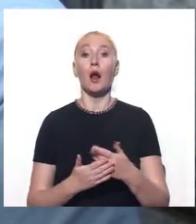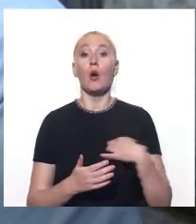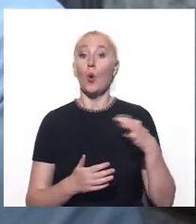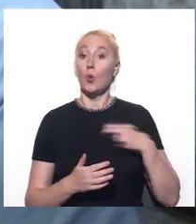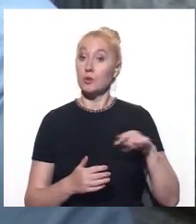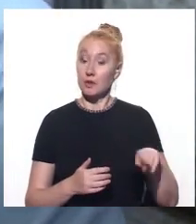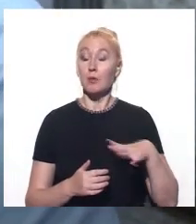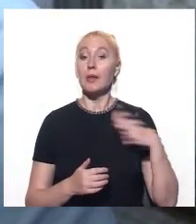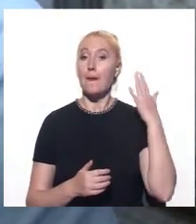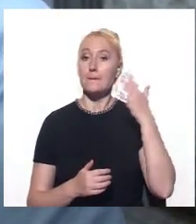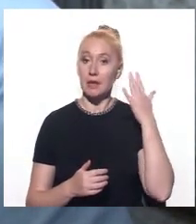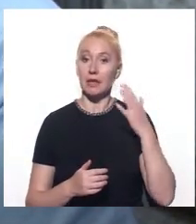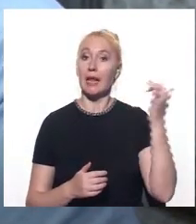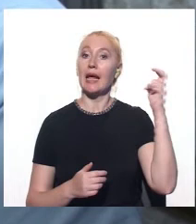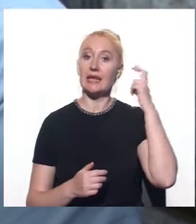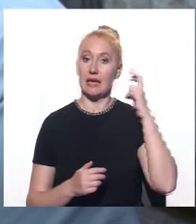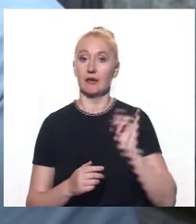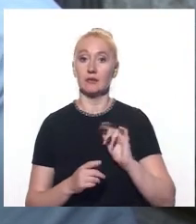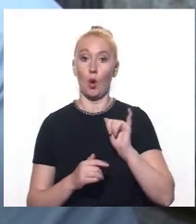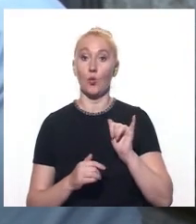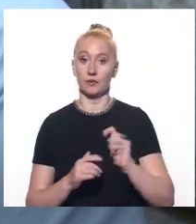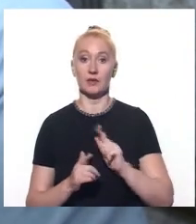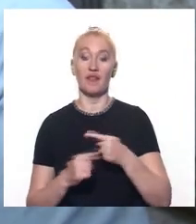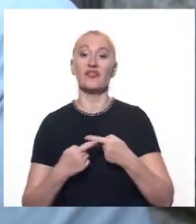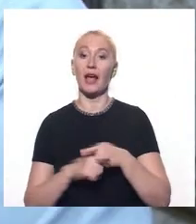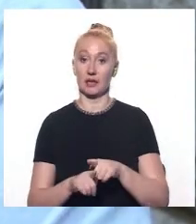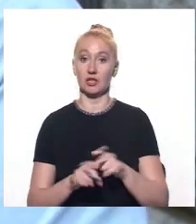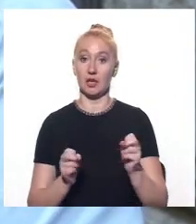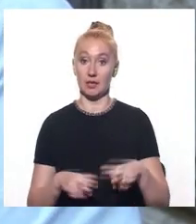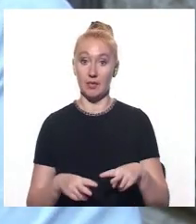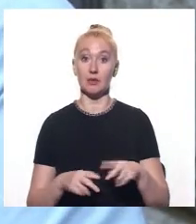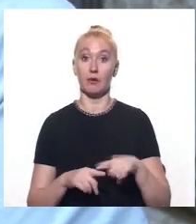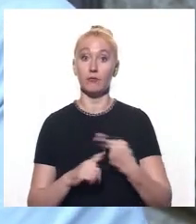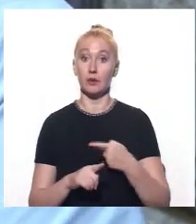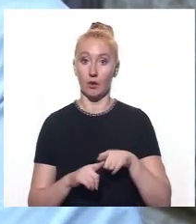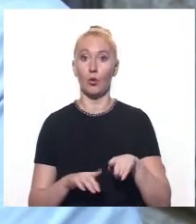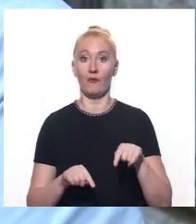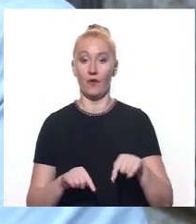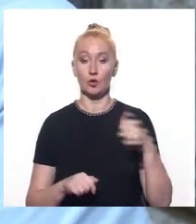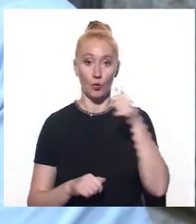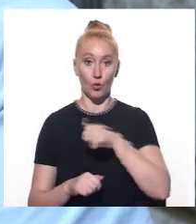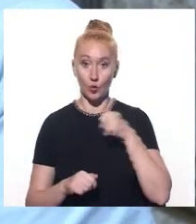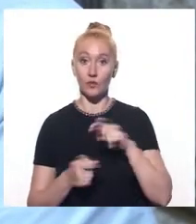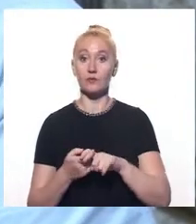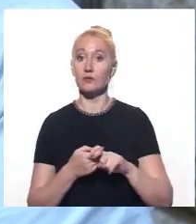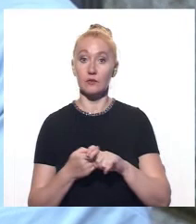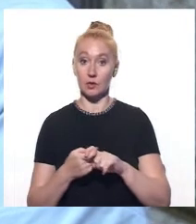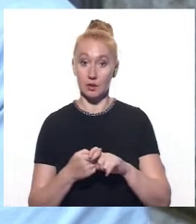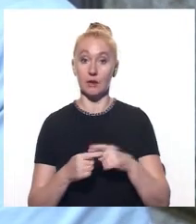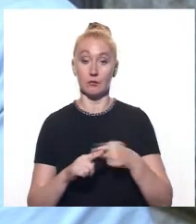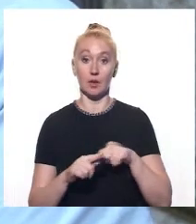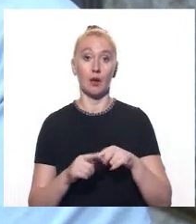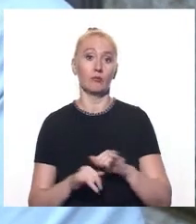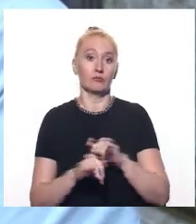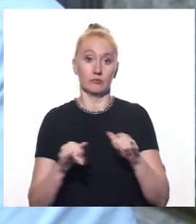вступати до Київського вишу на технічну спеціальність. Так сталося, що в цьому році у зв'язку з індикативом